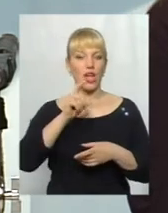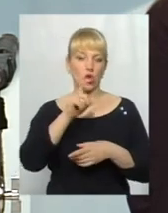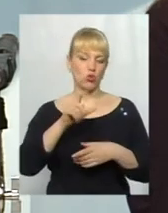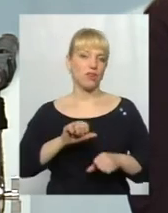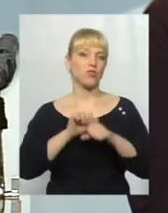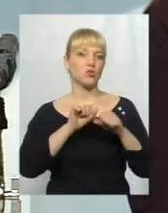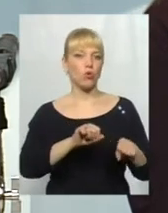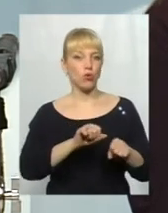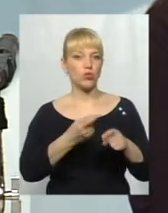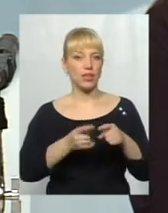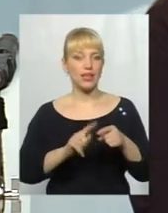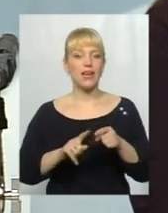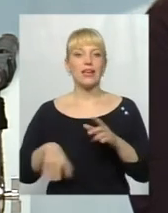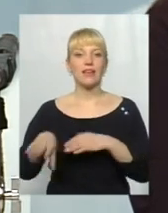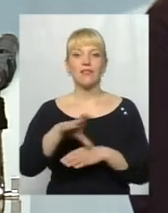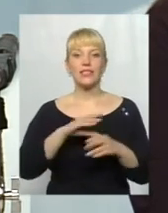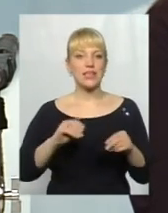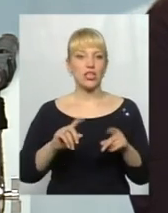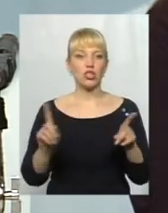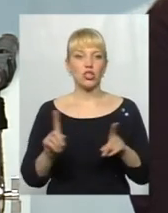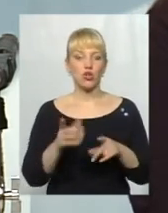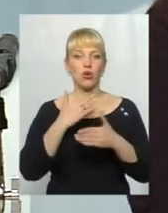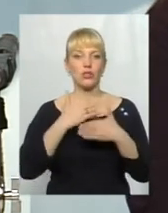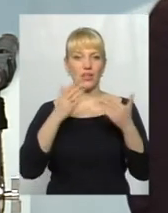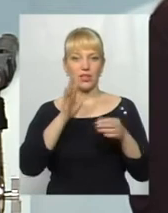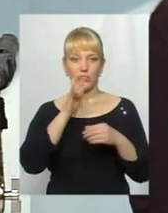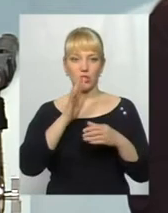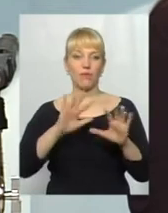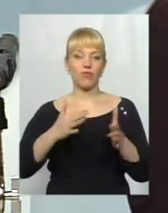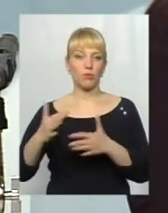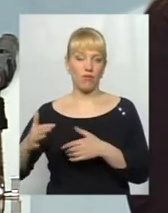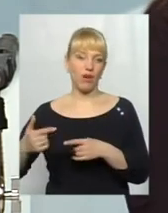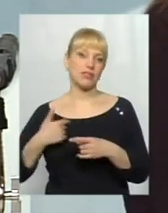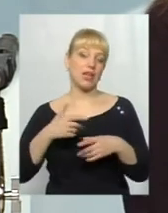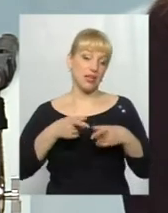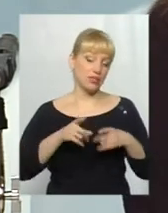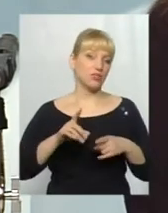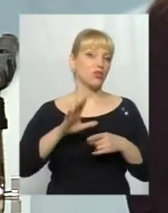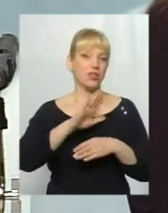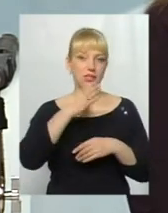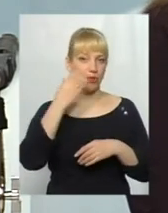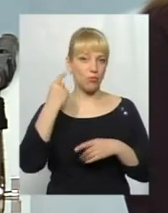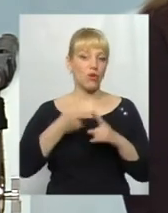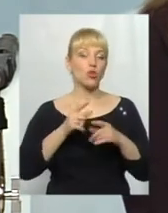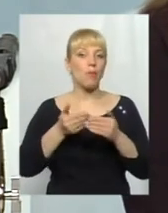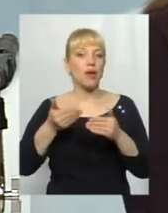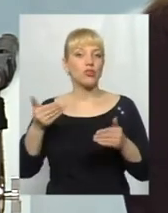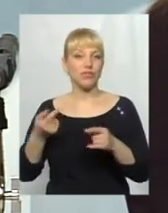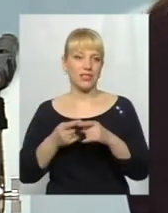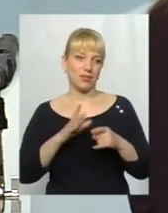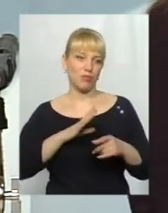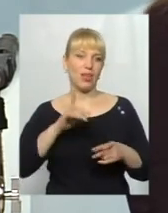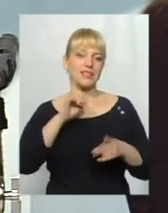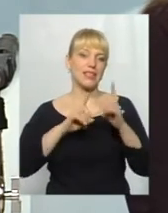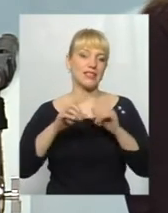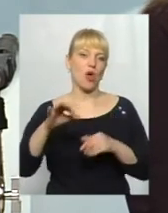відстояти. І все, що останнім часом відбувається, дійсно було сказано. Не забувайте, що цьому ще передували. Передувала сесія обласної